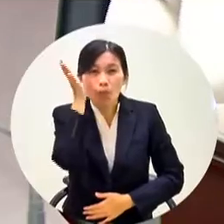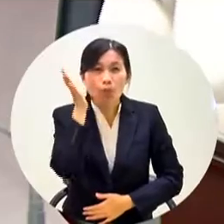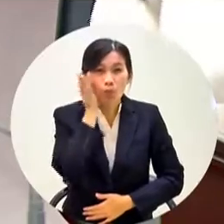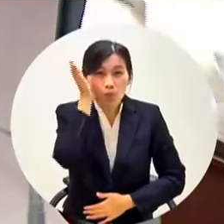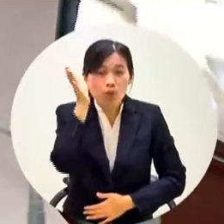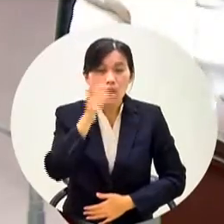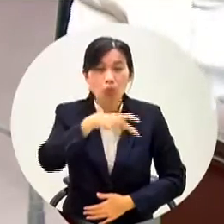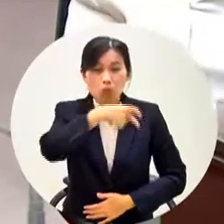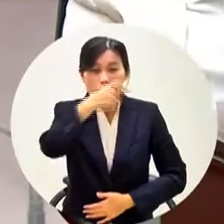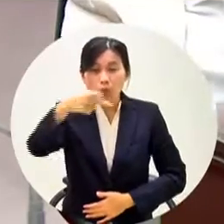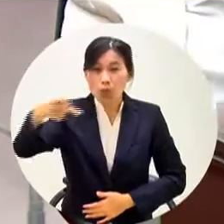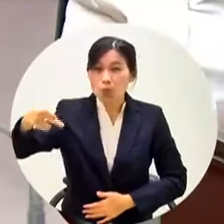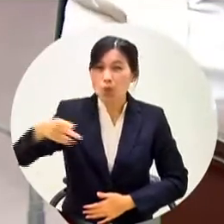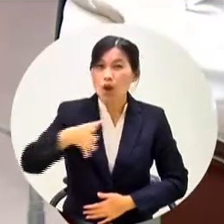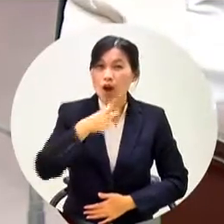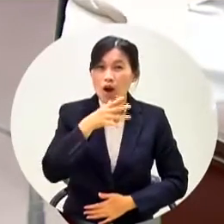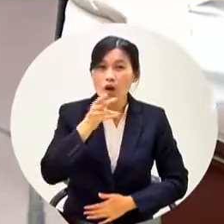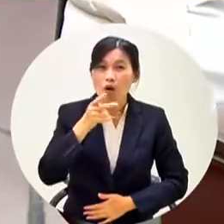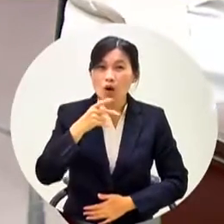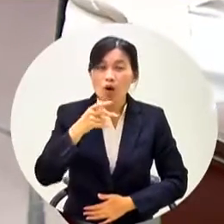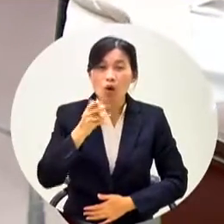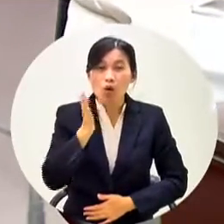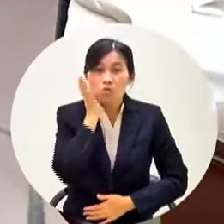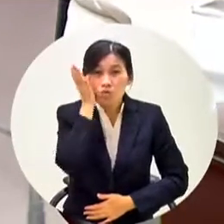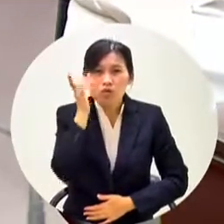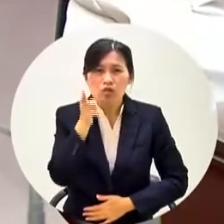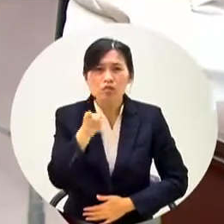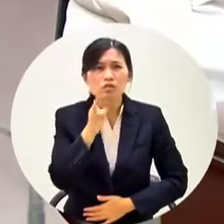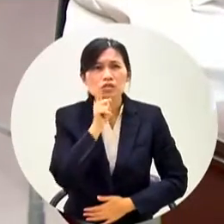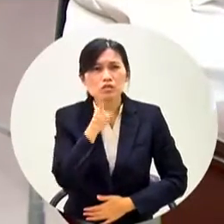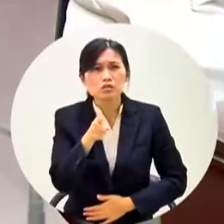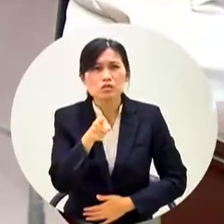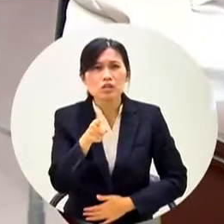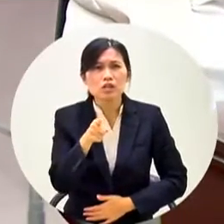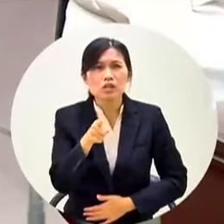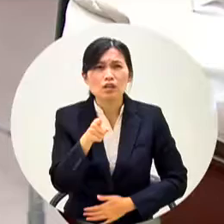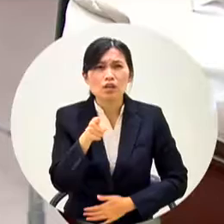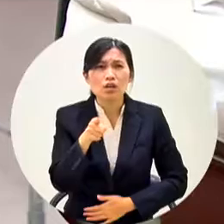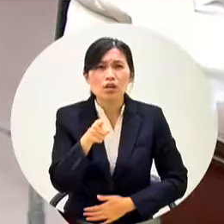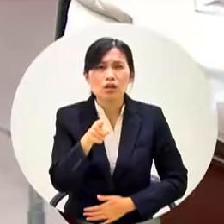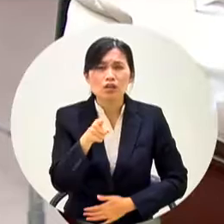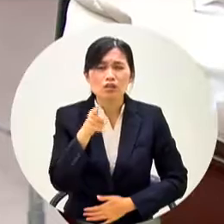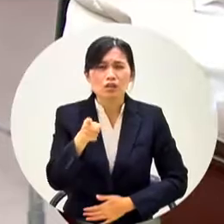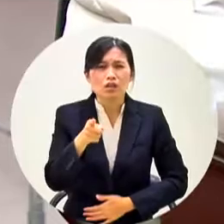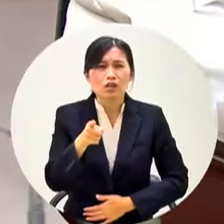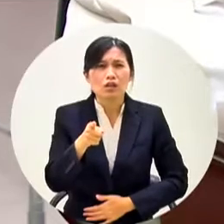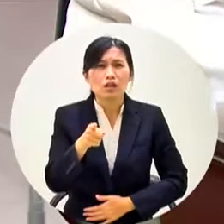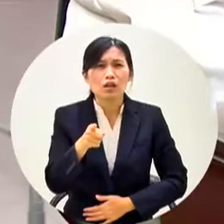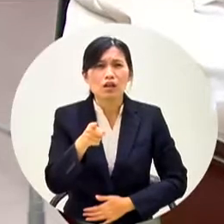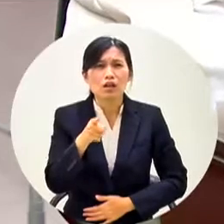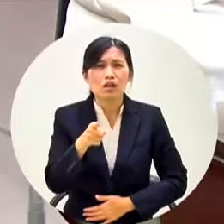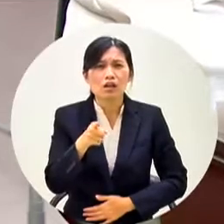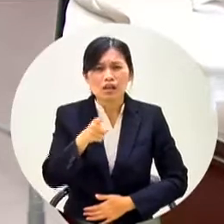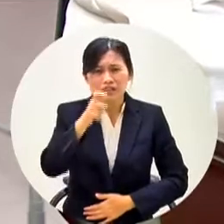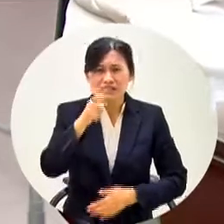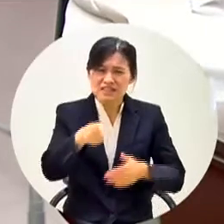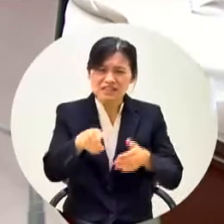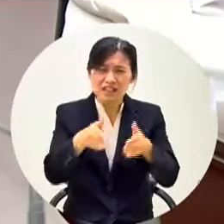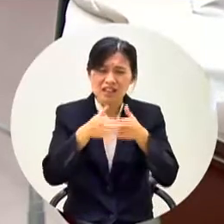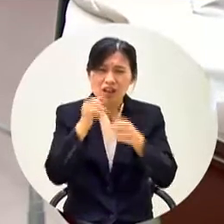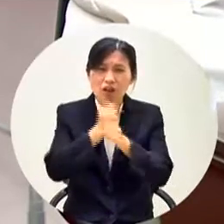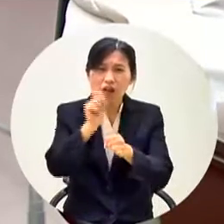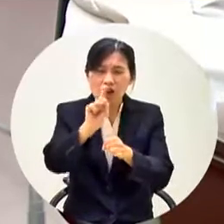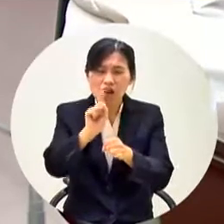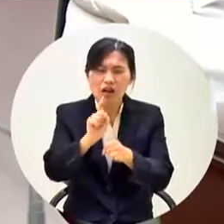是你隨便用講話隨便講他就會英語朗朗上口嗎這要扎基礎的你知道